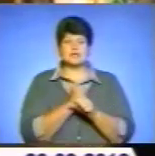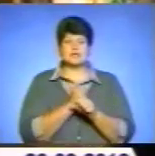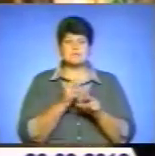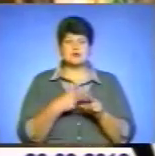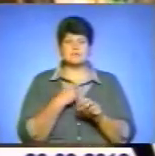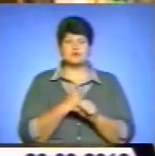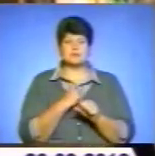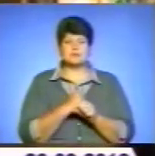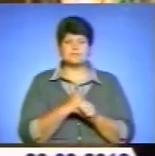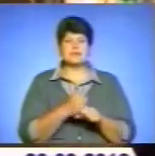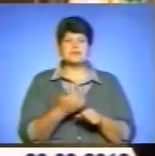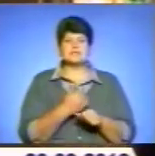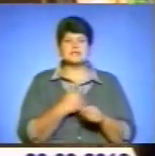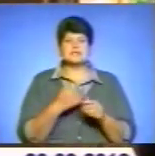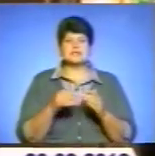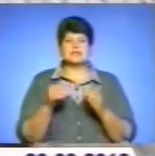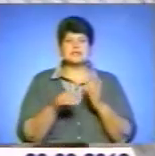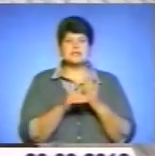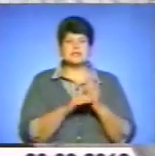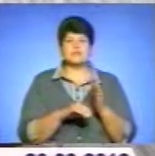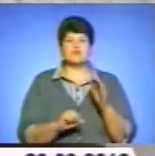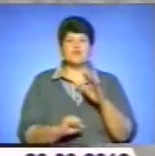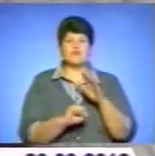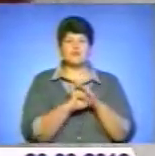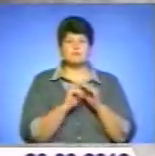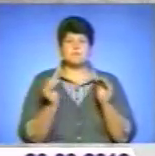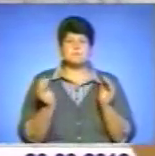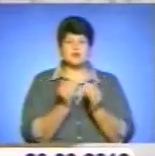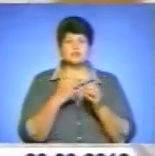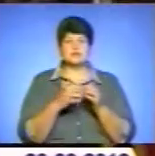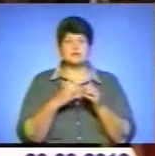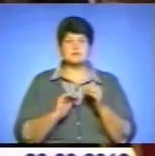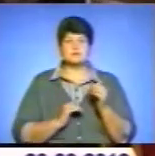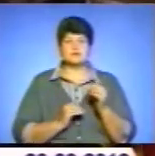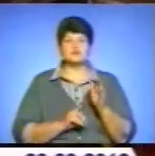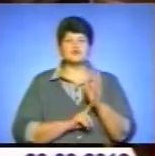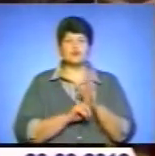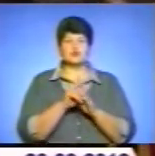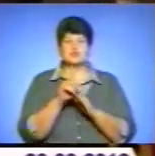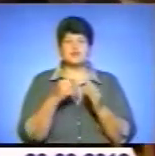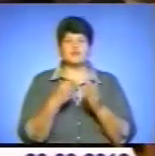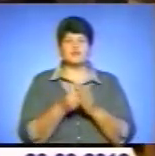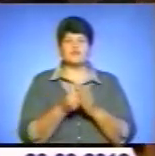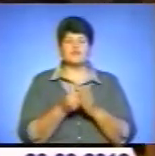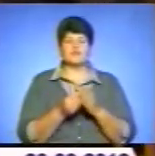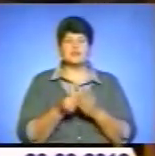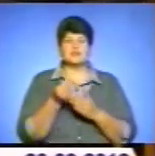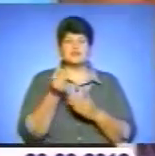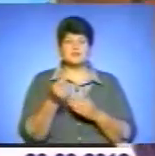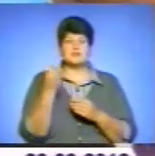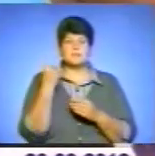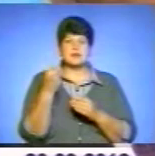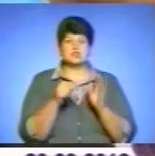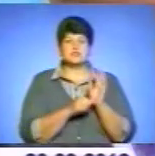Інвестиційний фонд з підтримки малого та середнього підприємництва «Буковина» розпочав фінансування перших шести бізнес-проєктів.